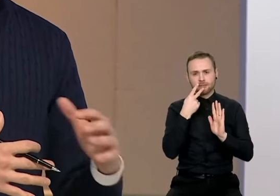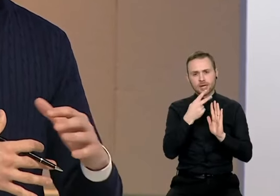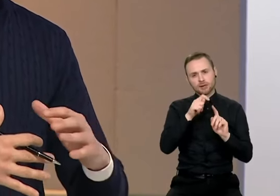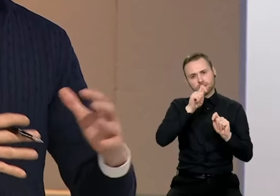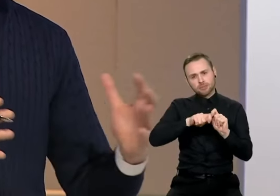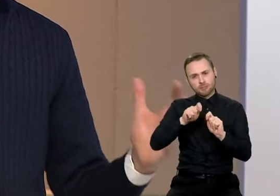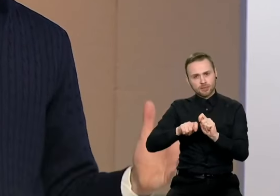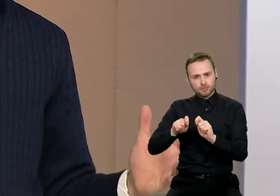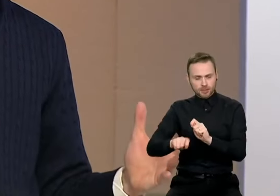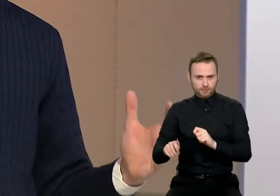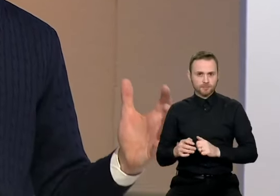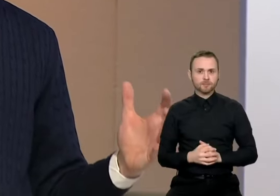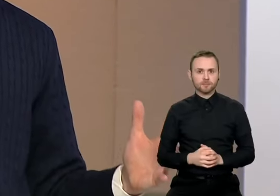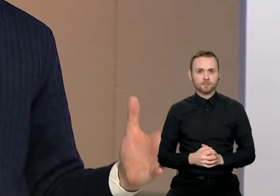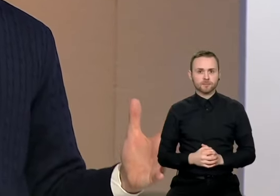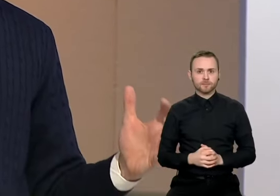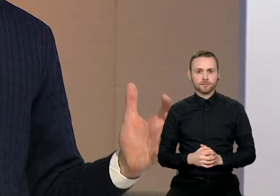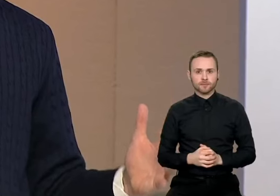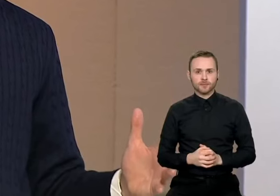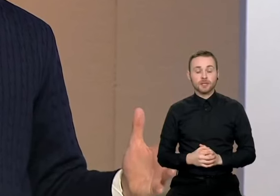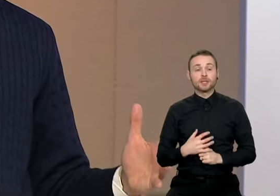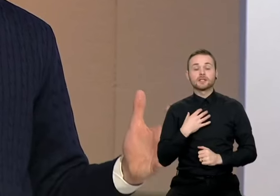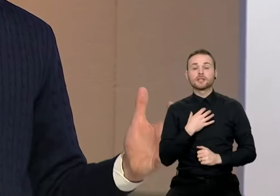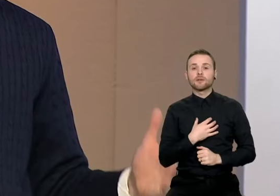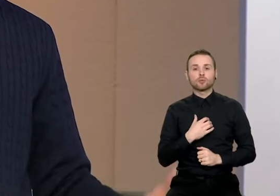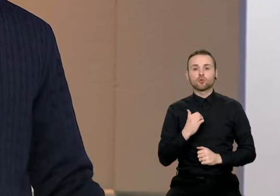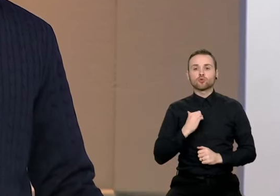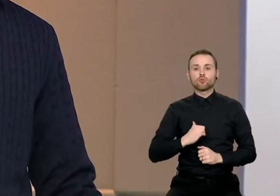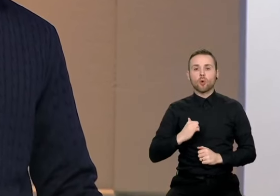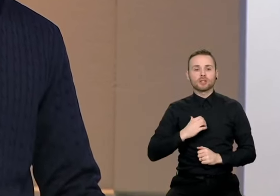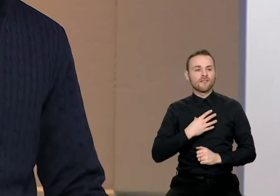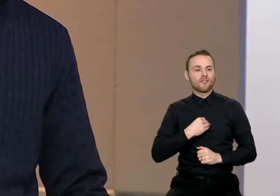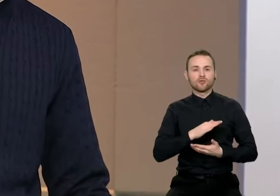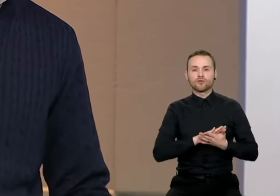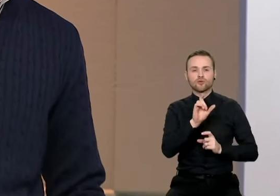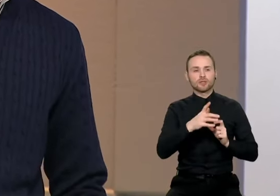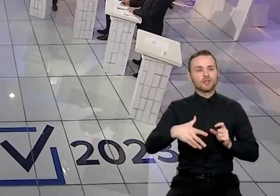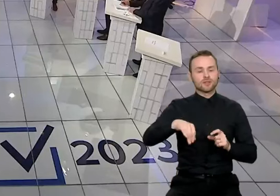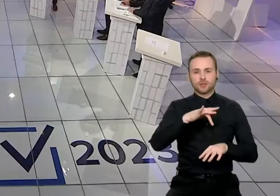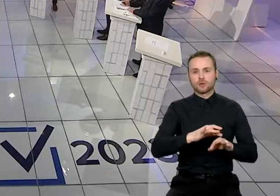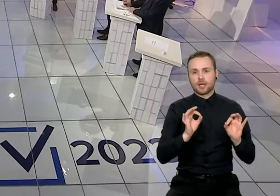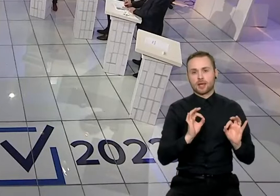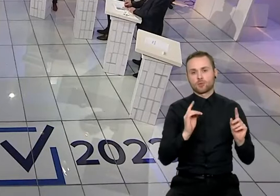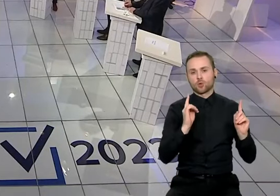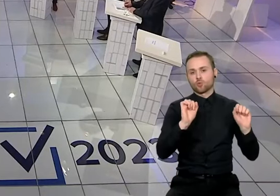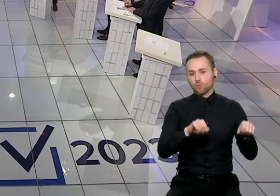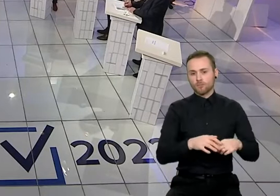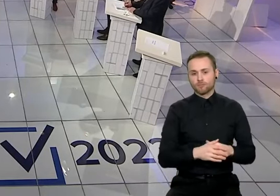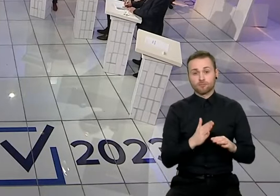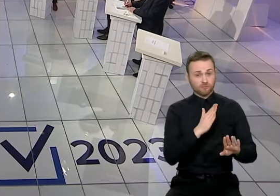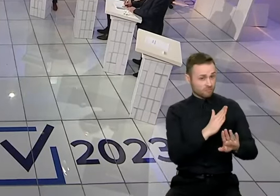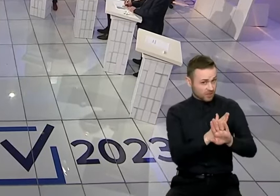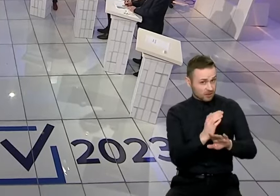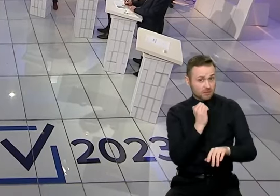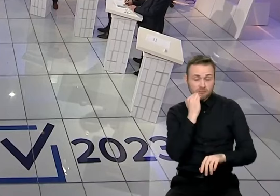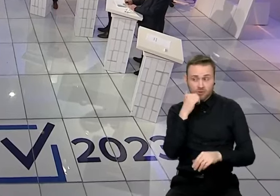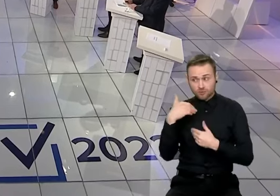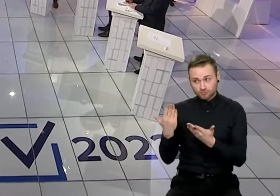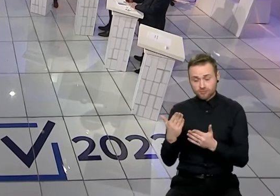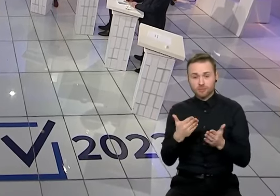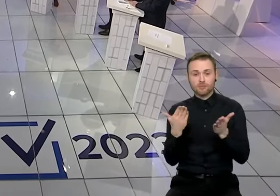būtų užtikrinta visų sostinės gyventojų apsauga. Viskas. Taip. Ačiū, ponas Raskievičius.